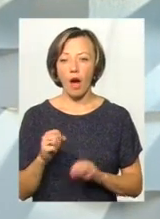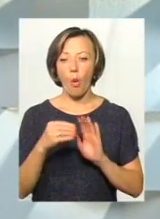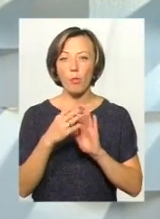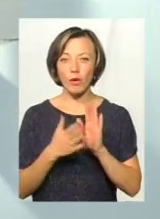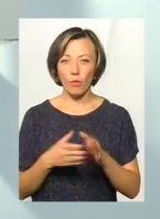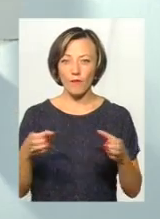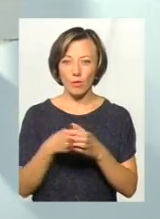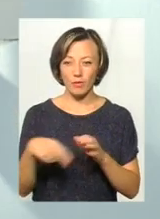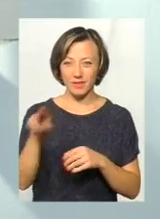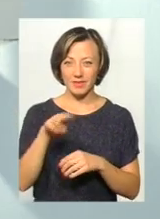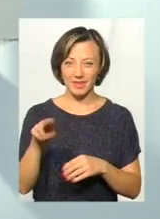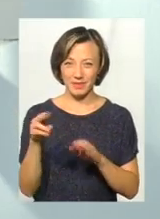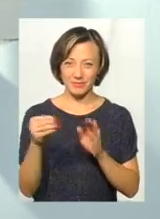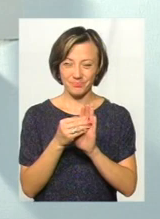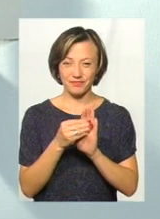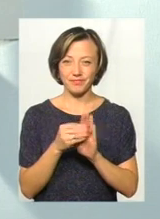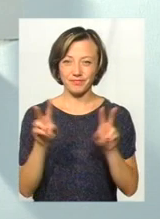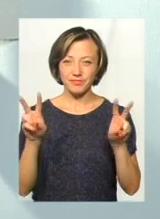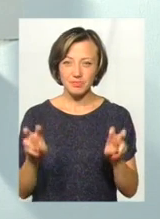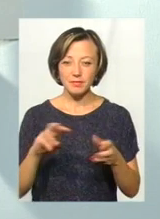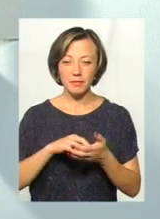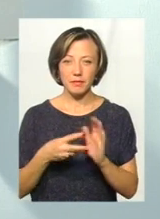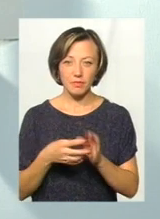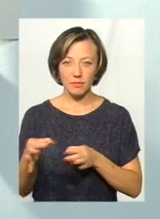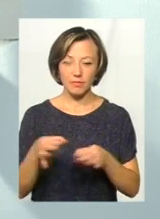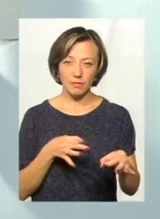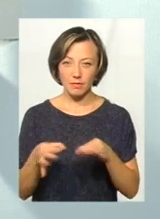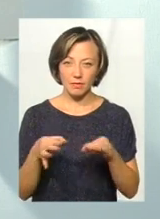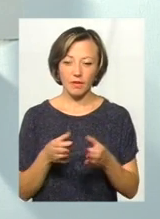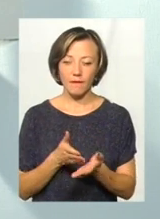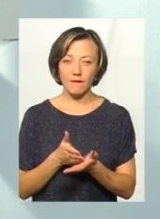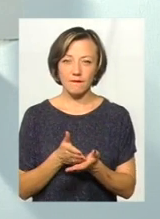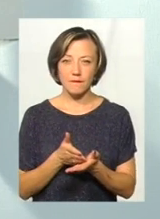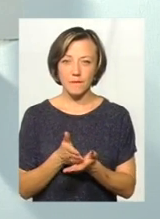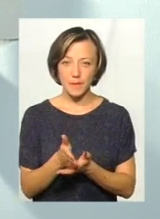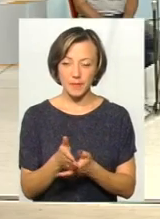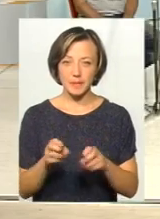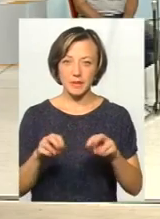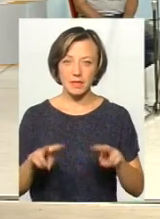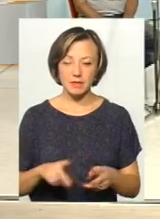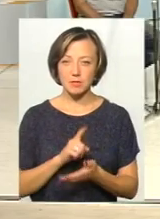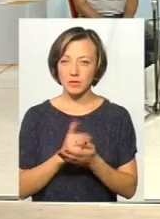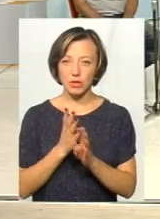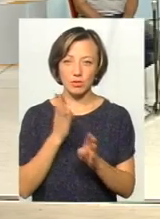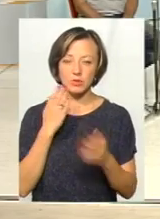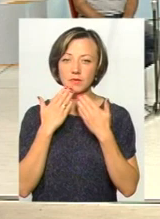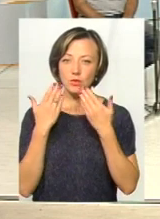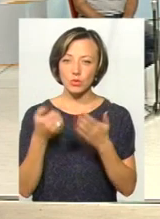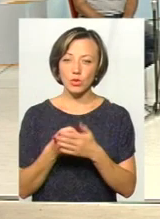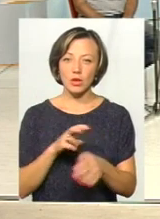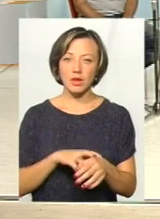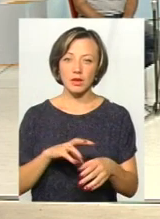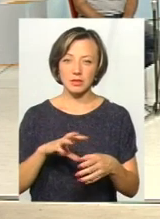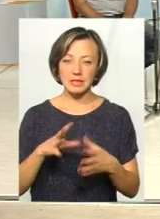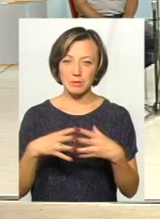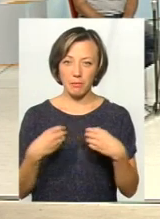ті пацієнти, які потребують планових консультацій, військопрофільних спеціалістів, звичайно, мали би в першу чергу звернутися до лікаря